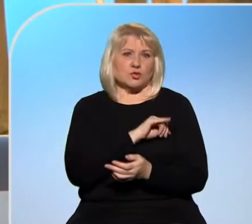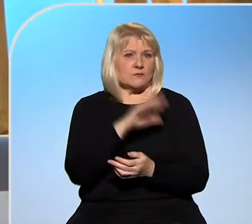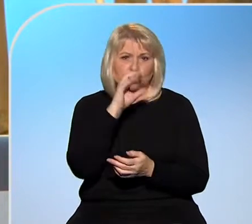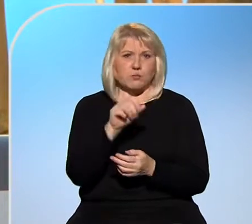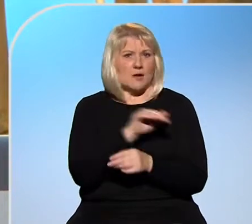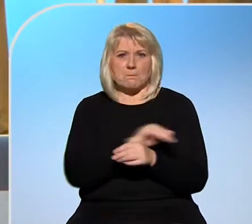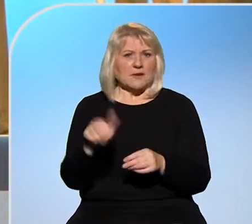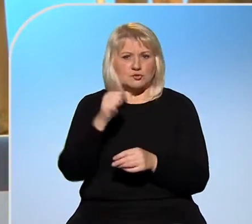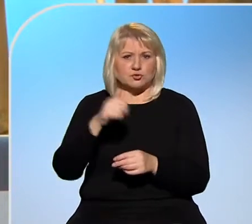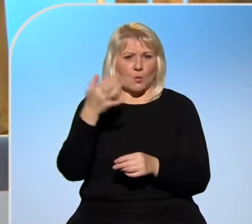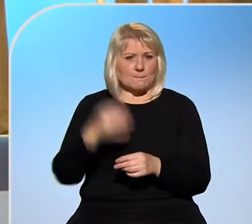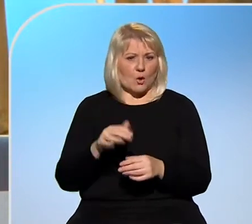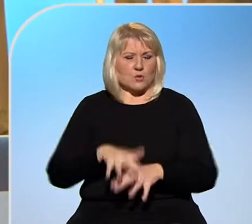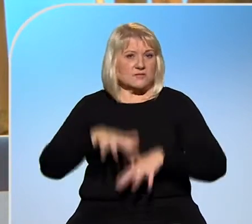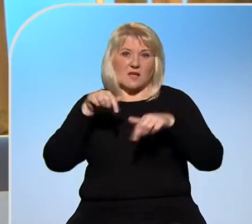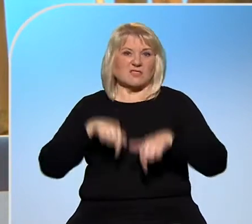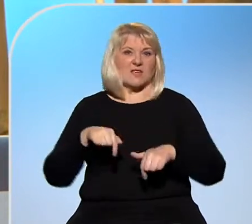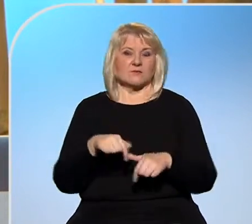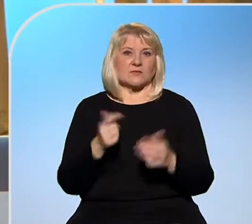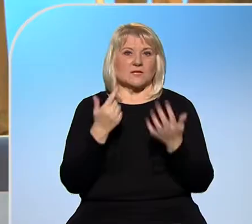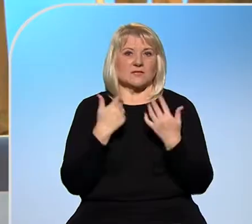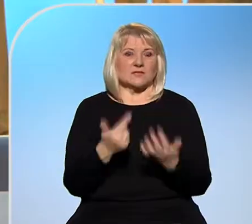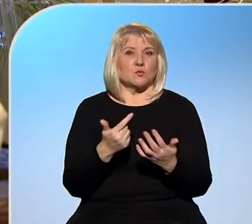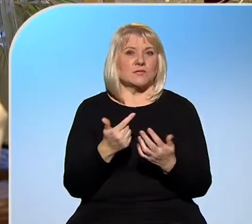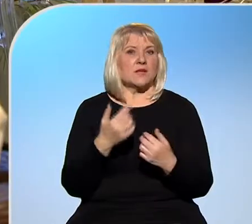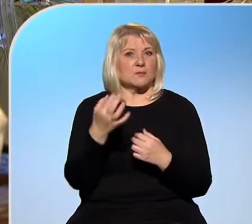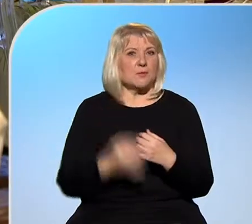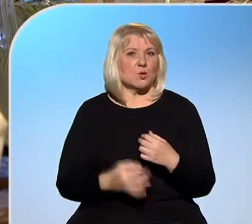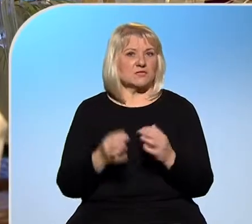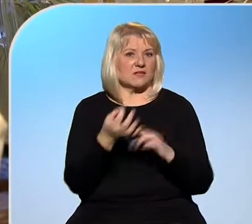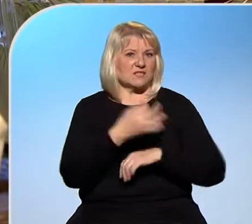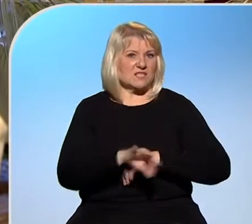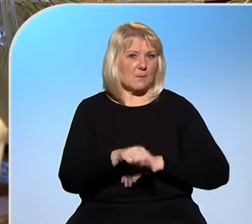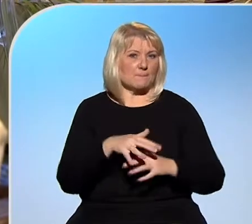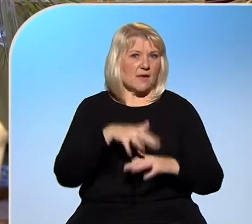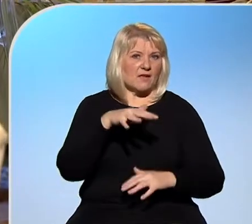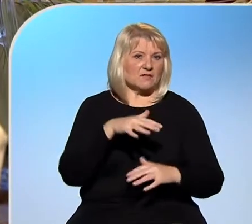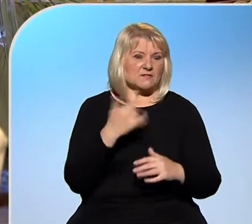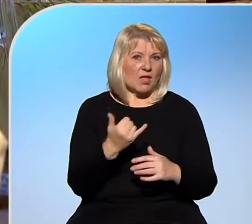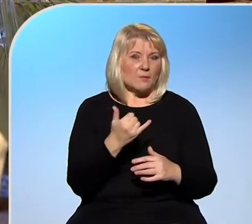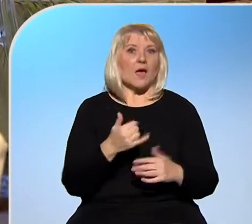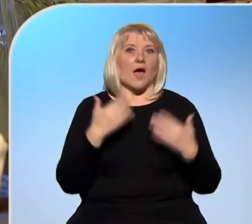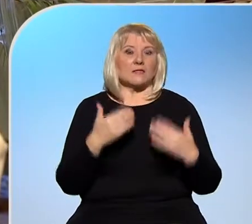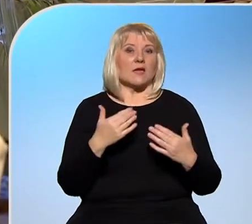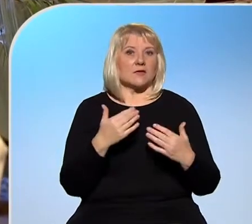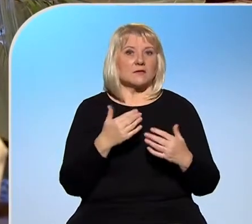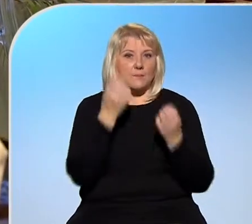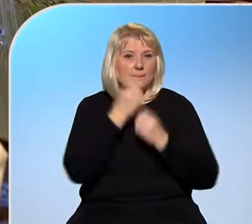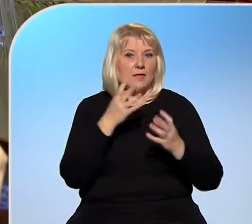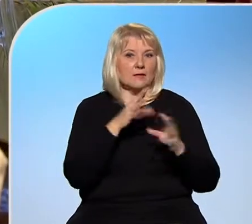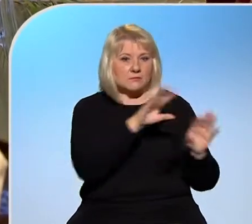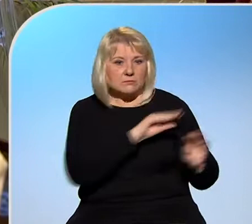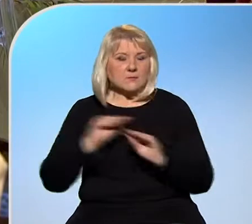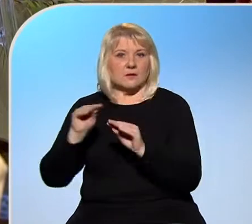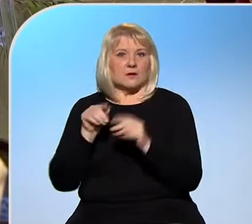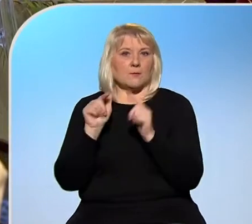100%, tak tento rok jsme měli 70% v srpnu. A najednou se plyn začíná využívat pro vytváření nebo pro výrobu